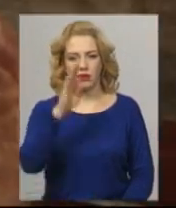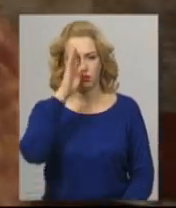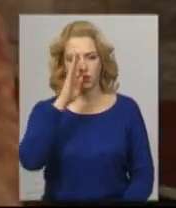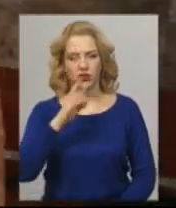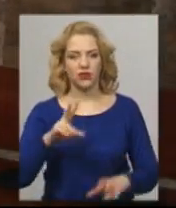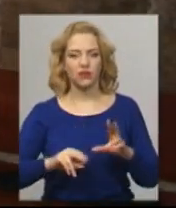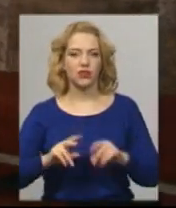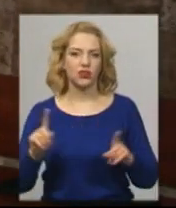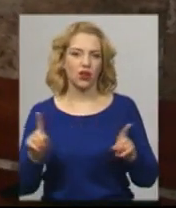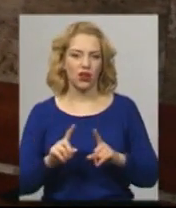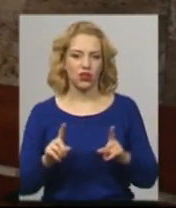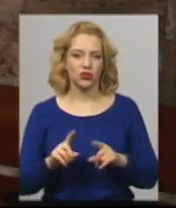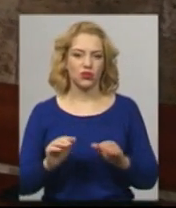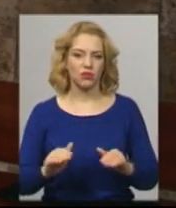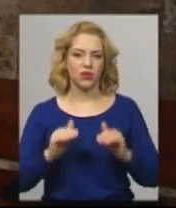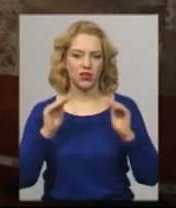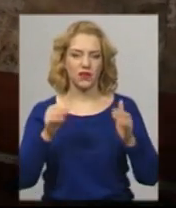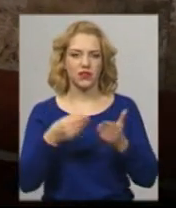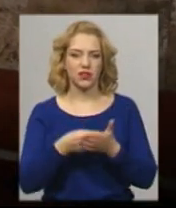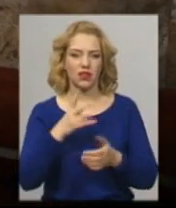підняття тарифів на воду логічним.